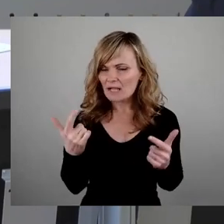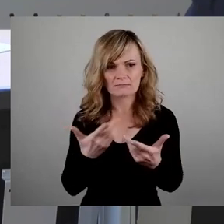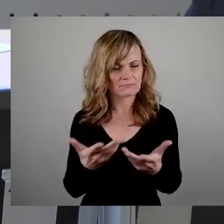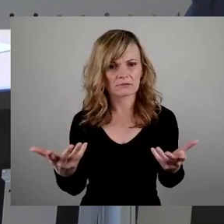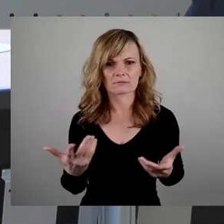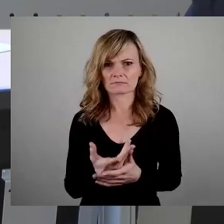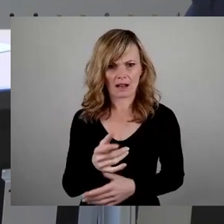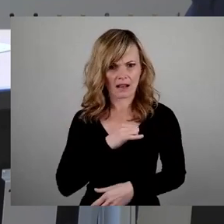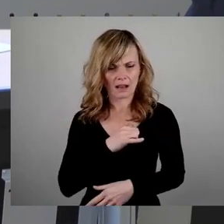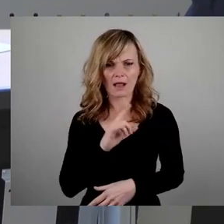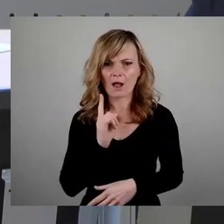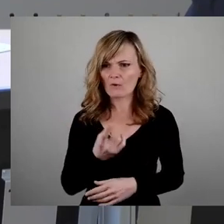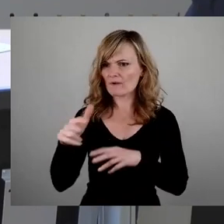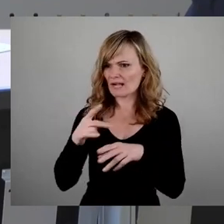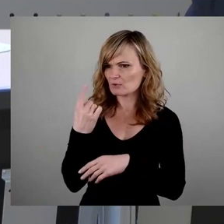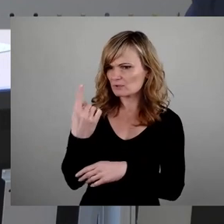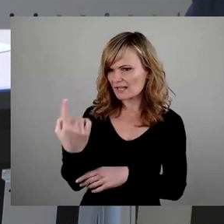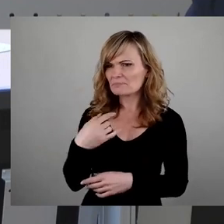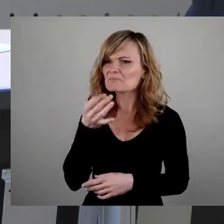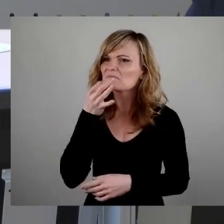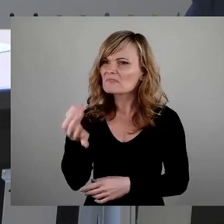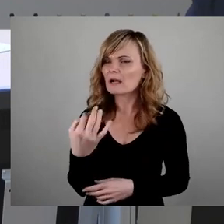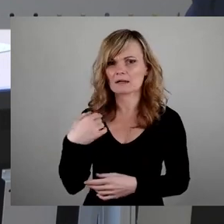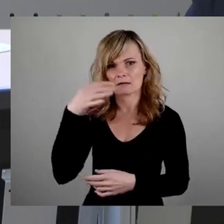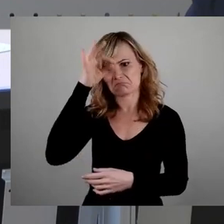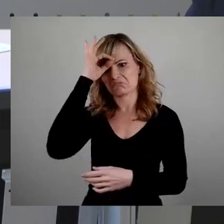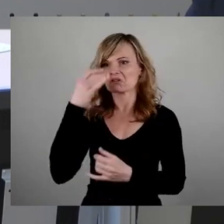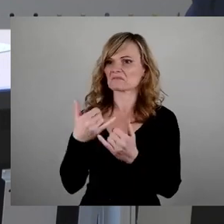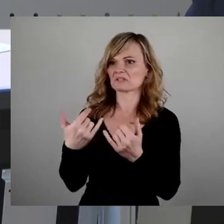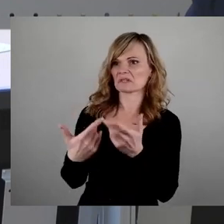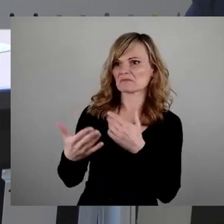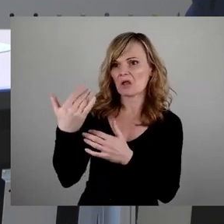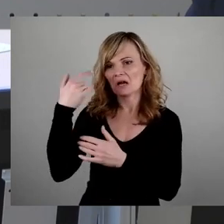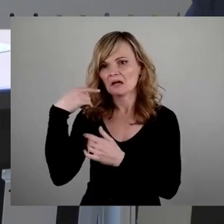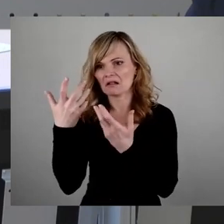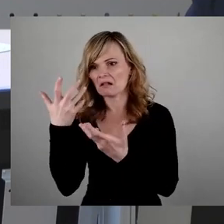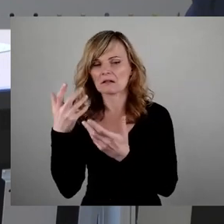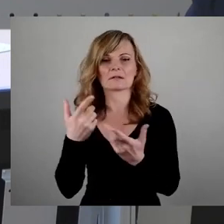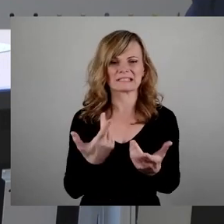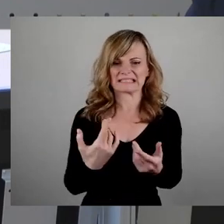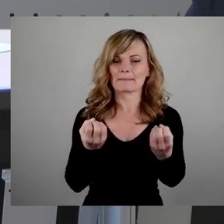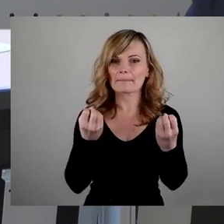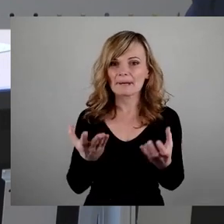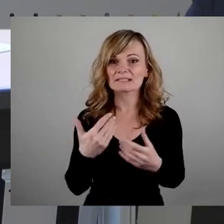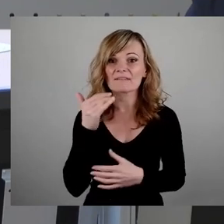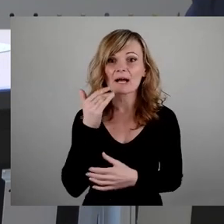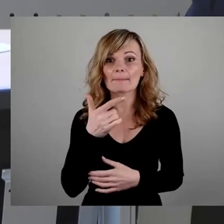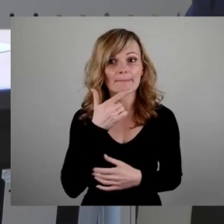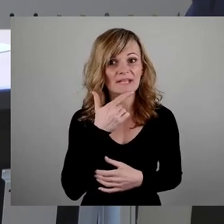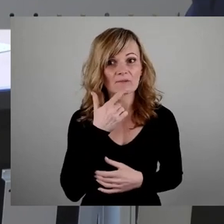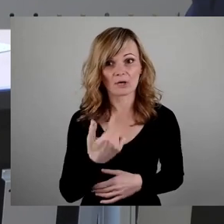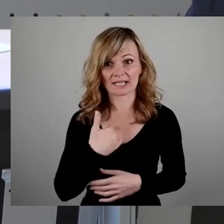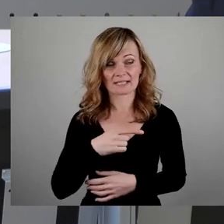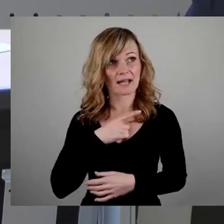wusste ja selbst die Verwaltung irgendwie nicht, was gelaufen ist. Denn als ich das, also passiert ist es ja an einem Mittwoch, ich habe es montags